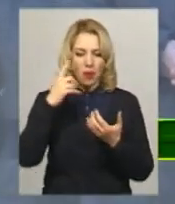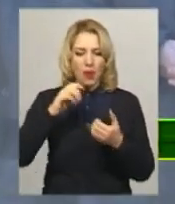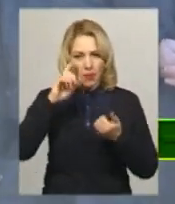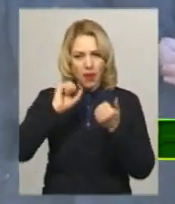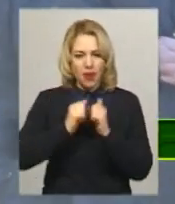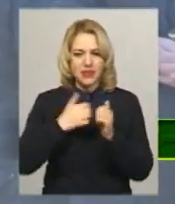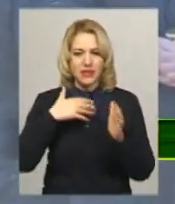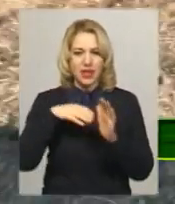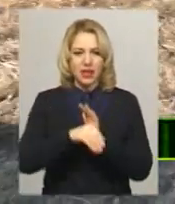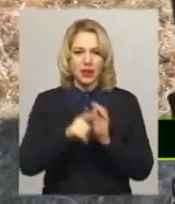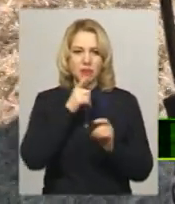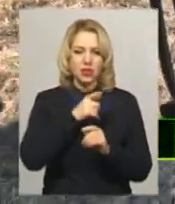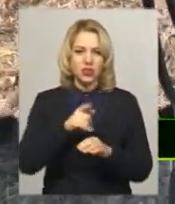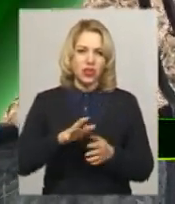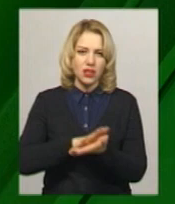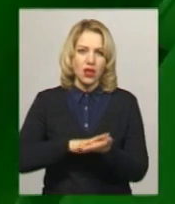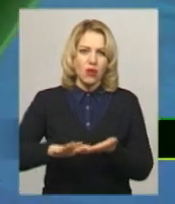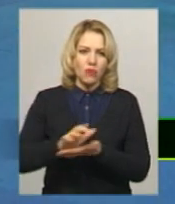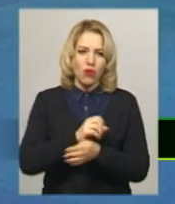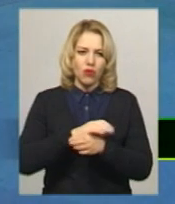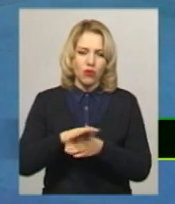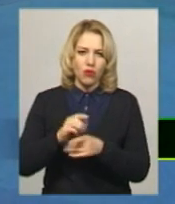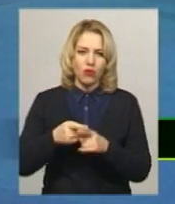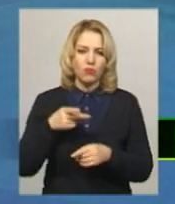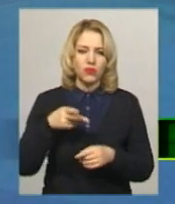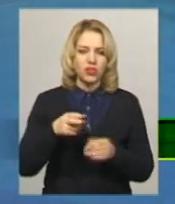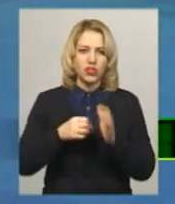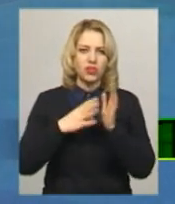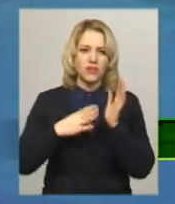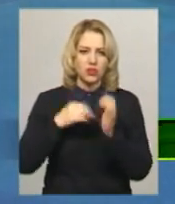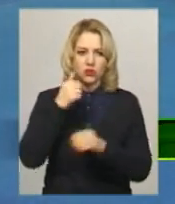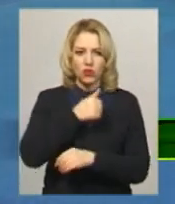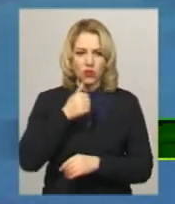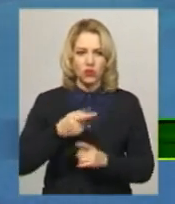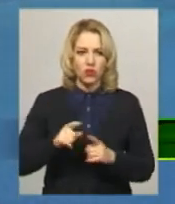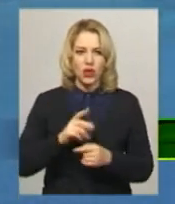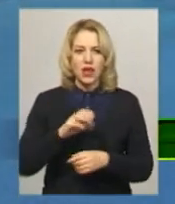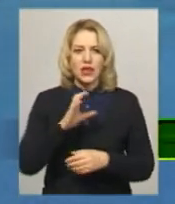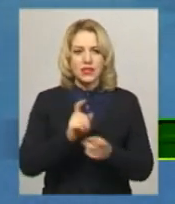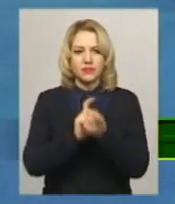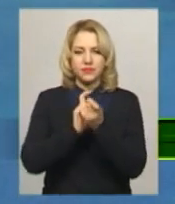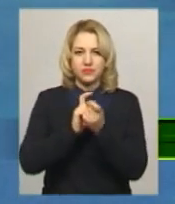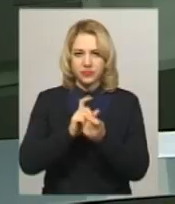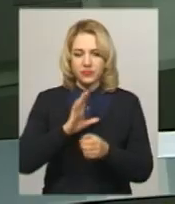погрому 1919 року. Півсотні спортсменів змагалися на чемпіонаті стеквандо ВТ.